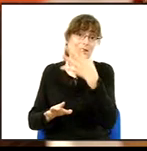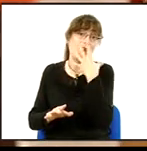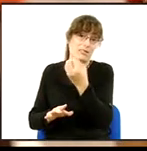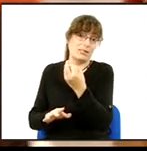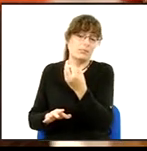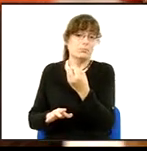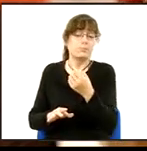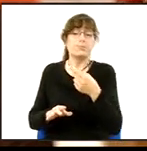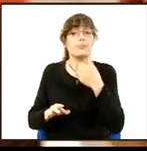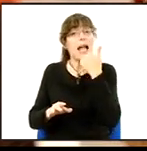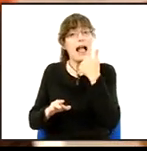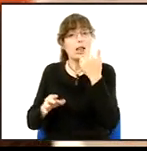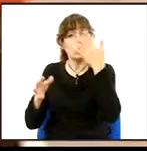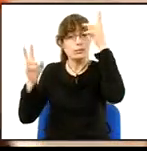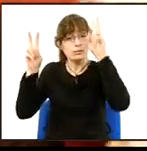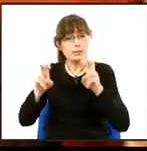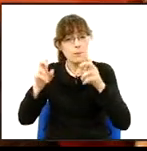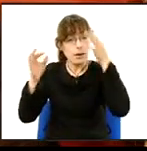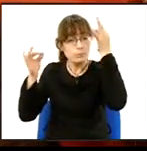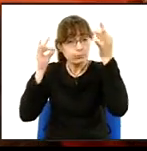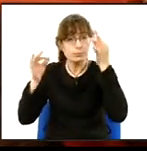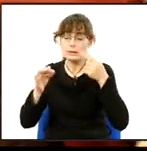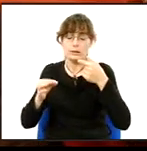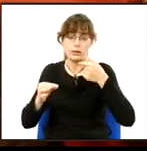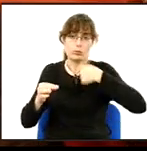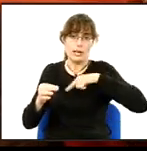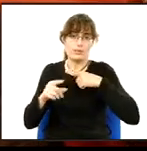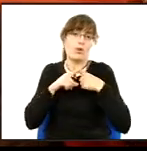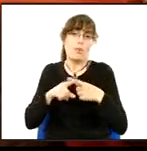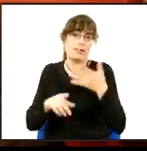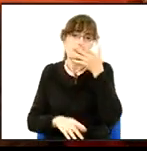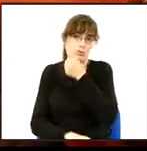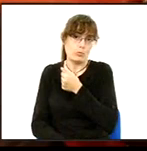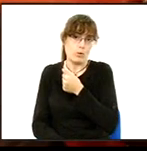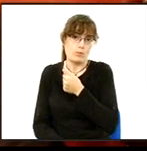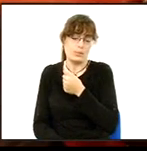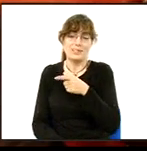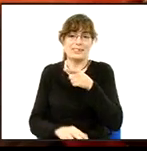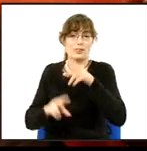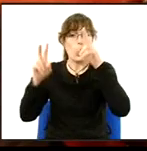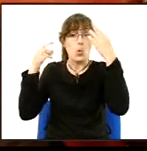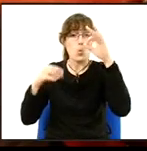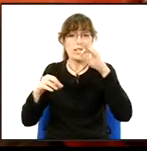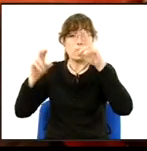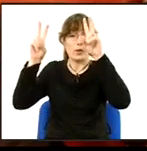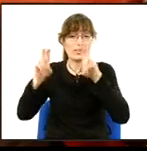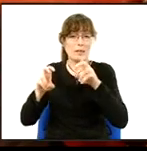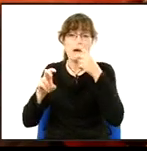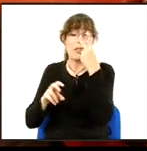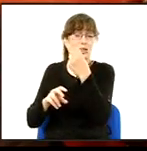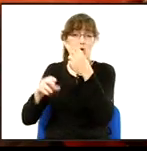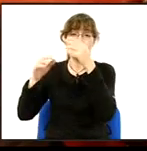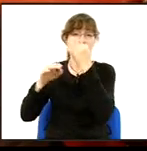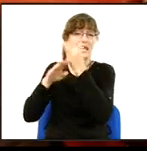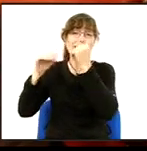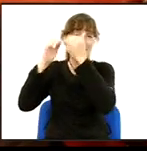dels aspectes plantejats en aquesta resolució no els podem compartir. I no parlem tan sols de l'apartat 2 sobre les institucions i